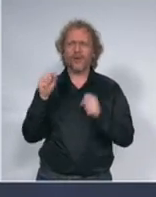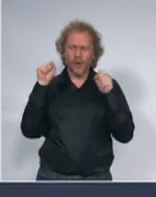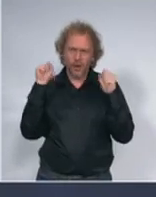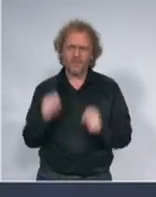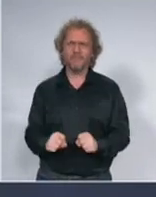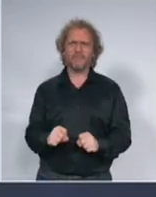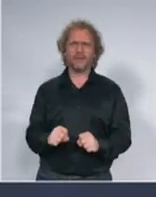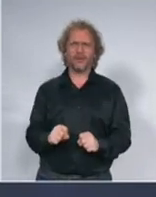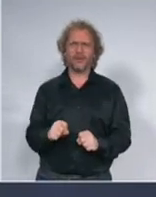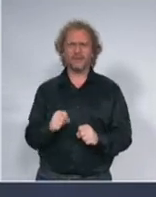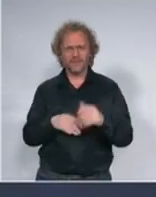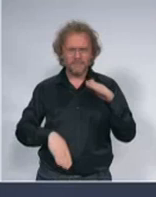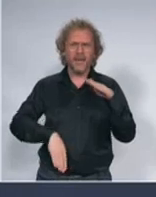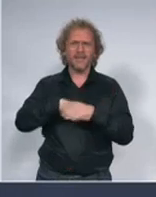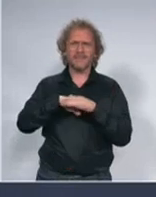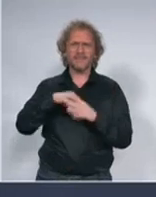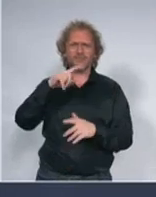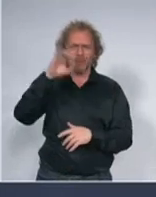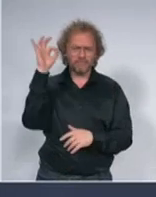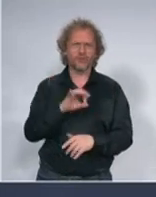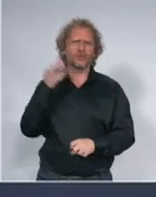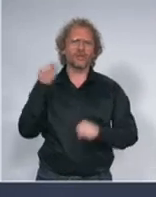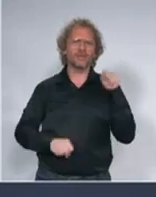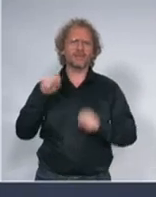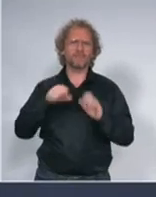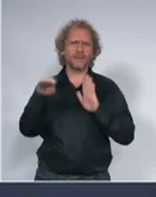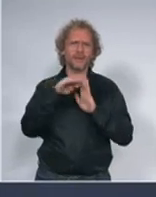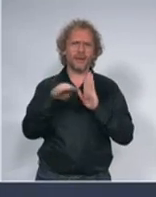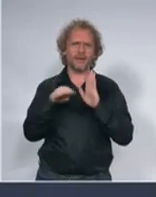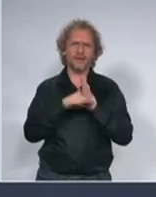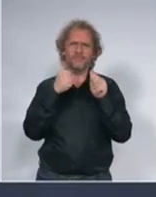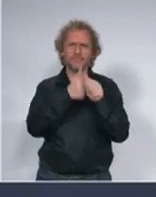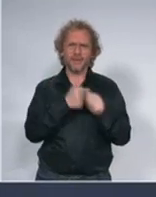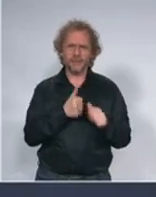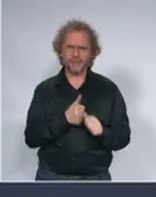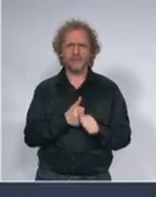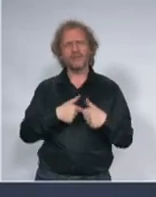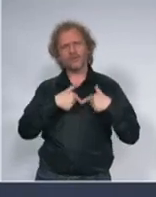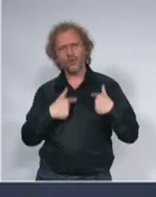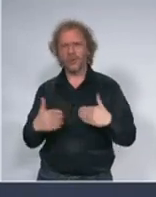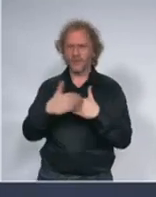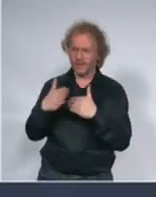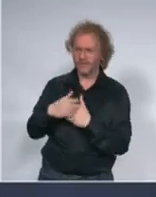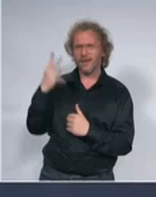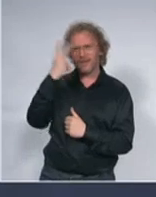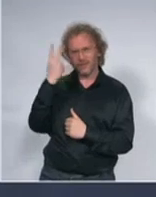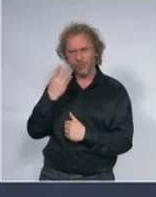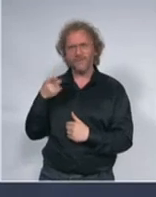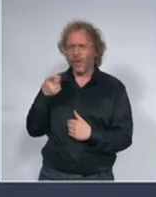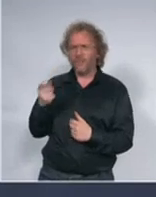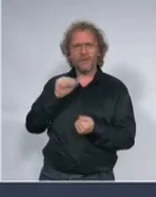za solidarnost i za razumevanje da je ovo borba svakog pojedinca